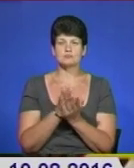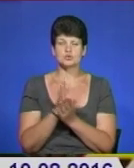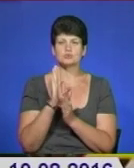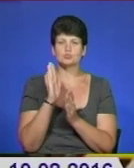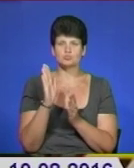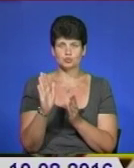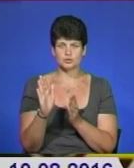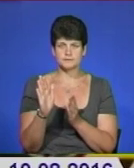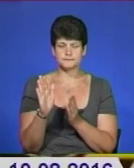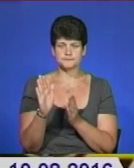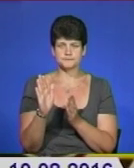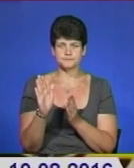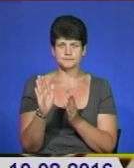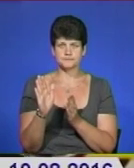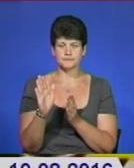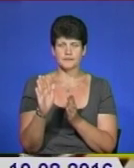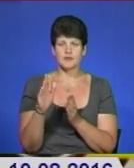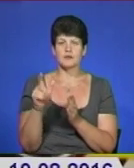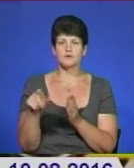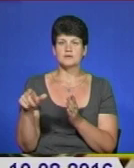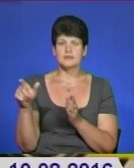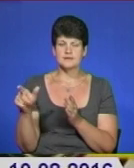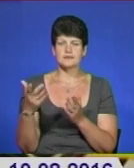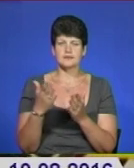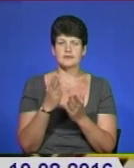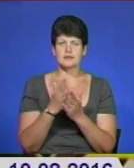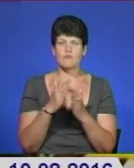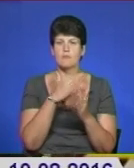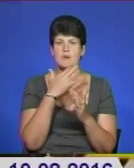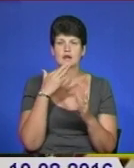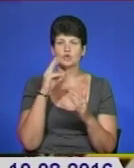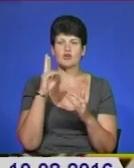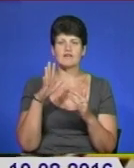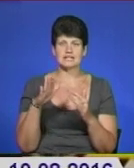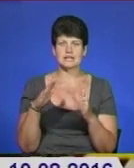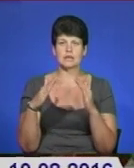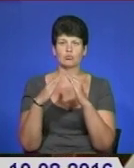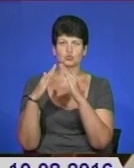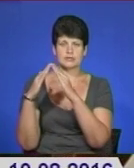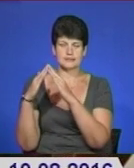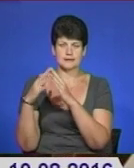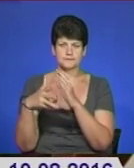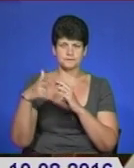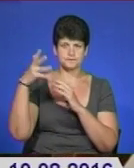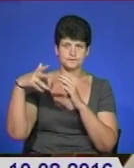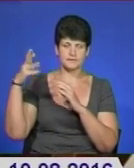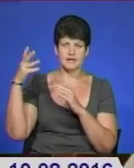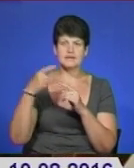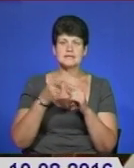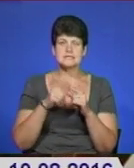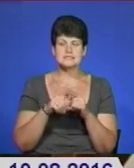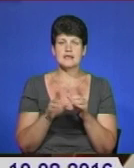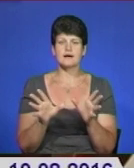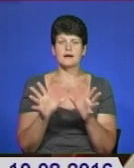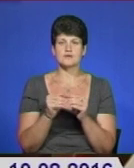абонентів, які знаходяться в багатоквартирних будинках. Це разом водопостачання і